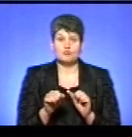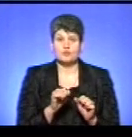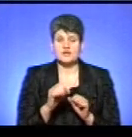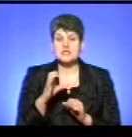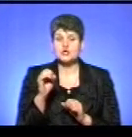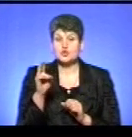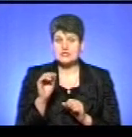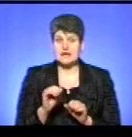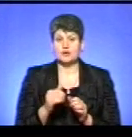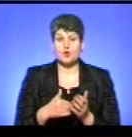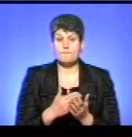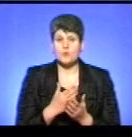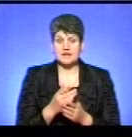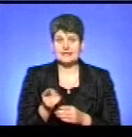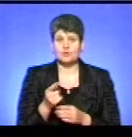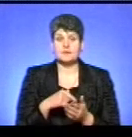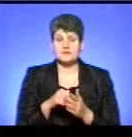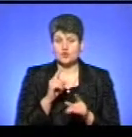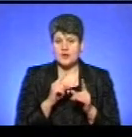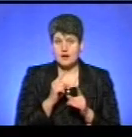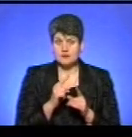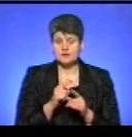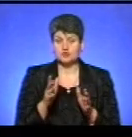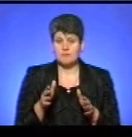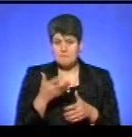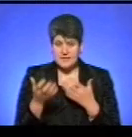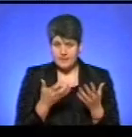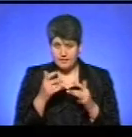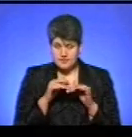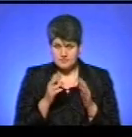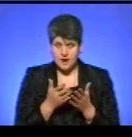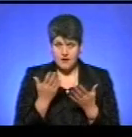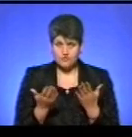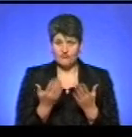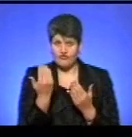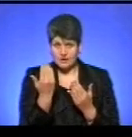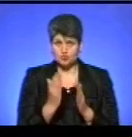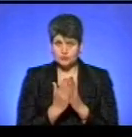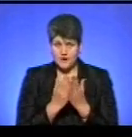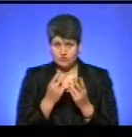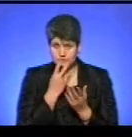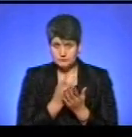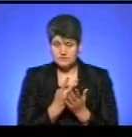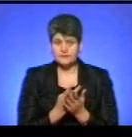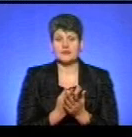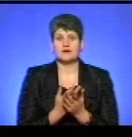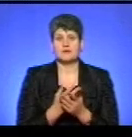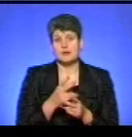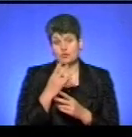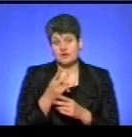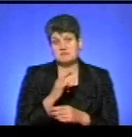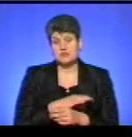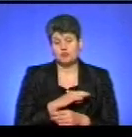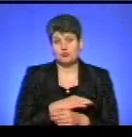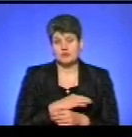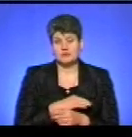соціальної політики Тернопільської міської ради, що підняли справи, підняли вашу справу. Ми подивимося разом ці доходи,